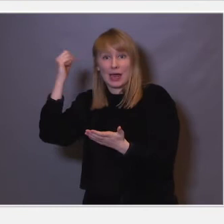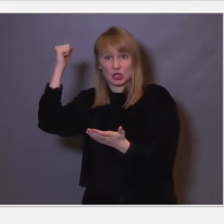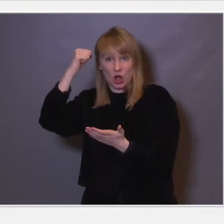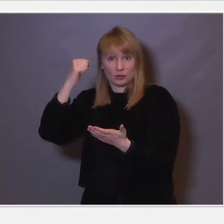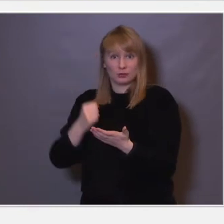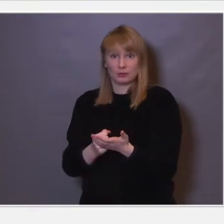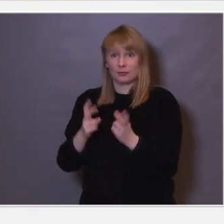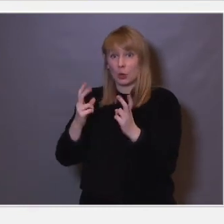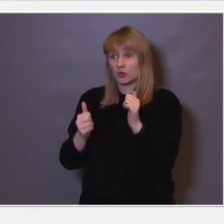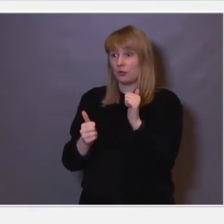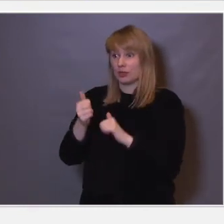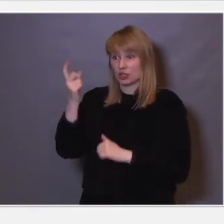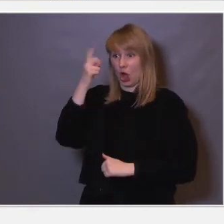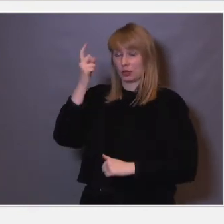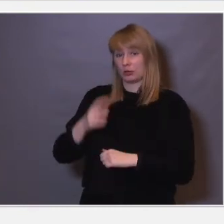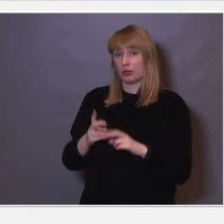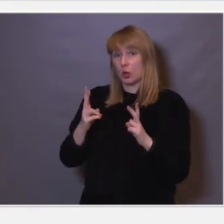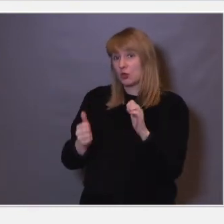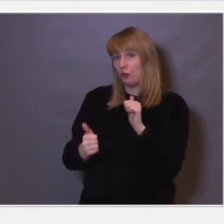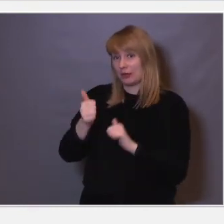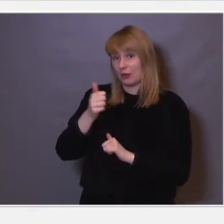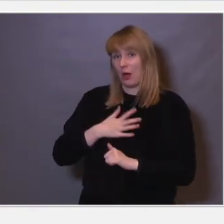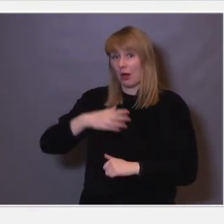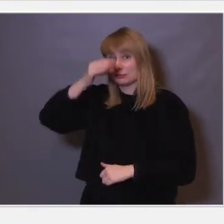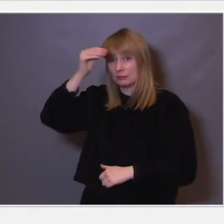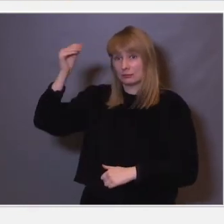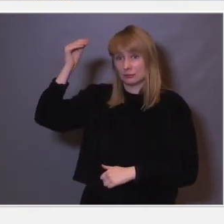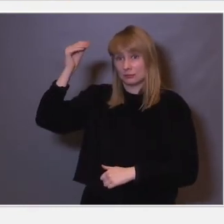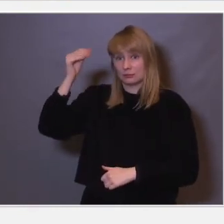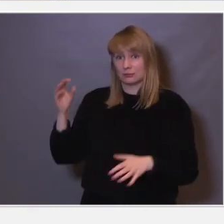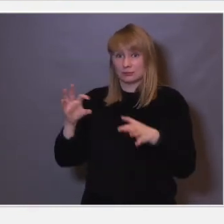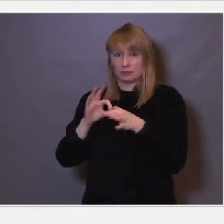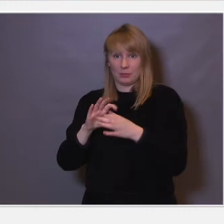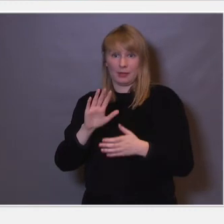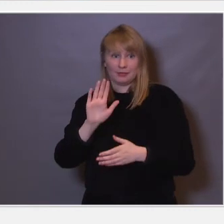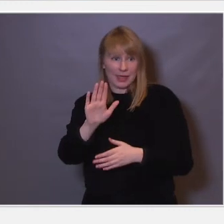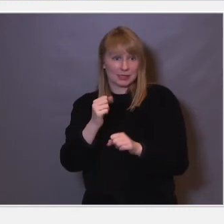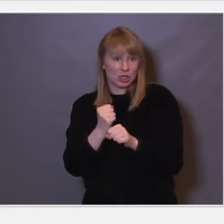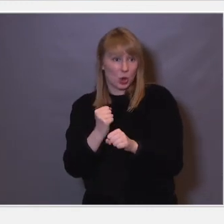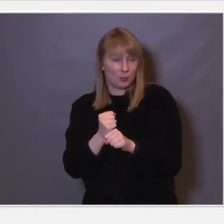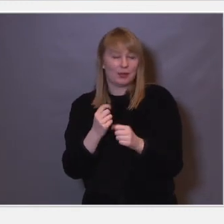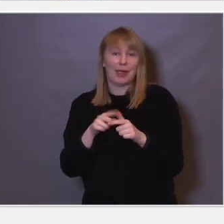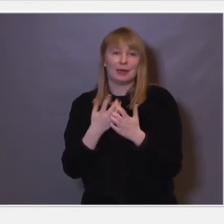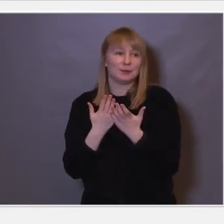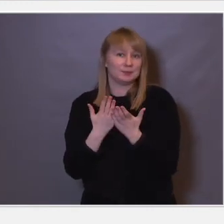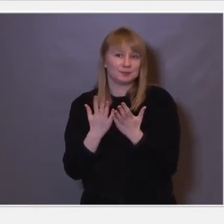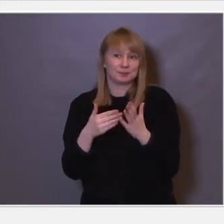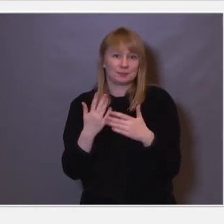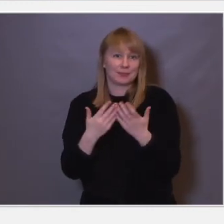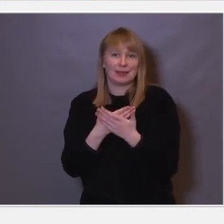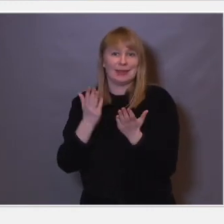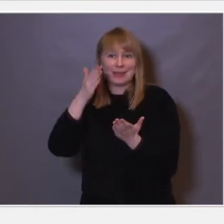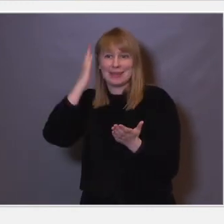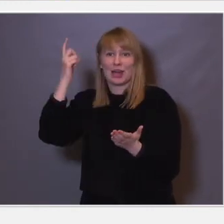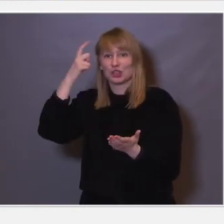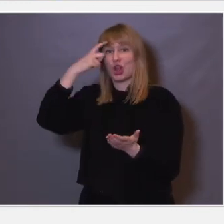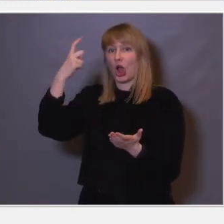er også viktig for dere å ha, selv dere sikkert ikke da holder på med hjerneslag